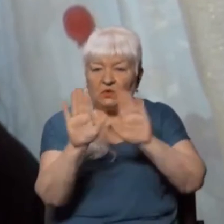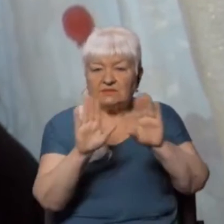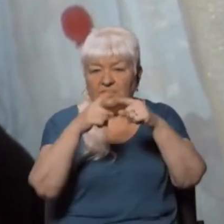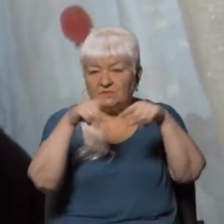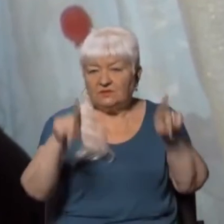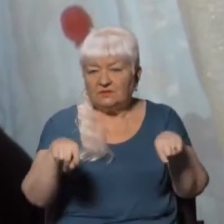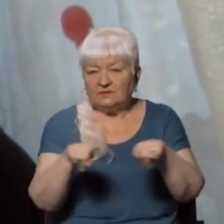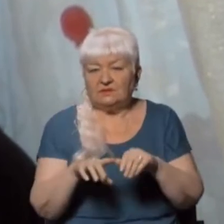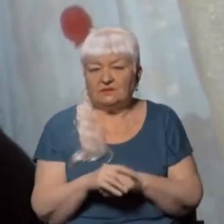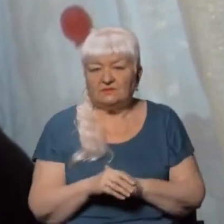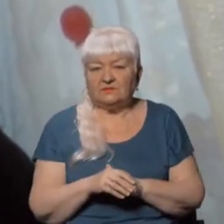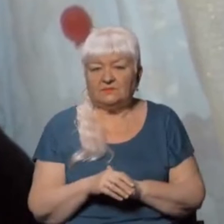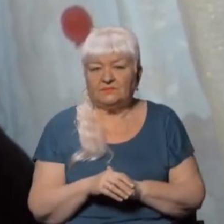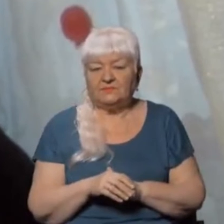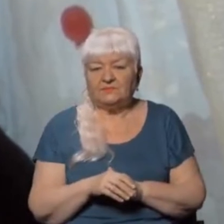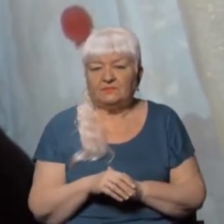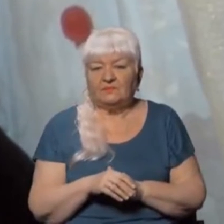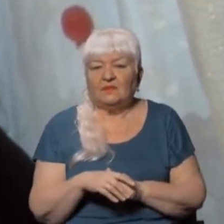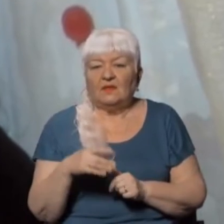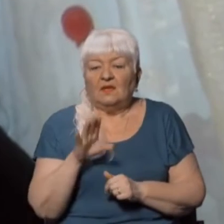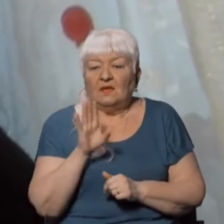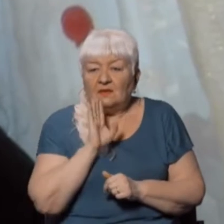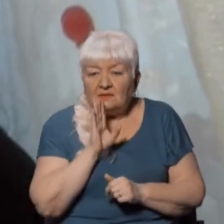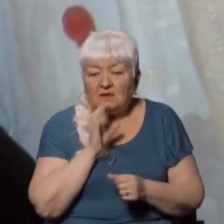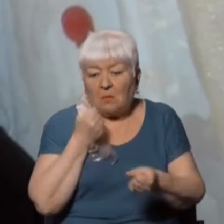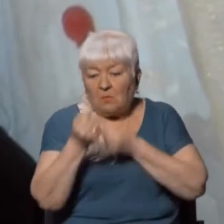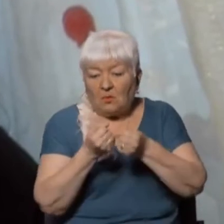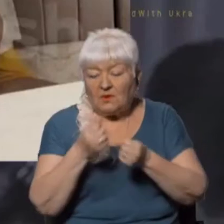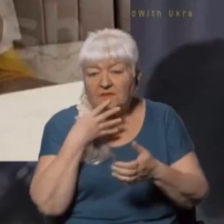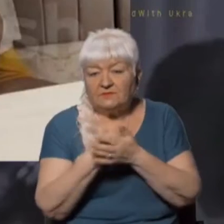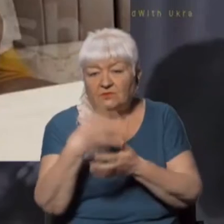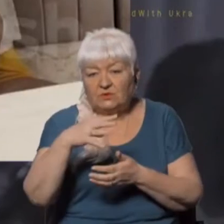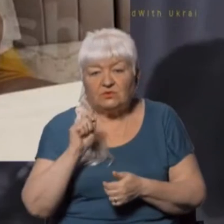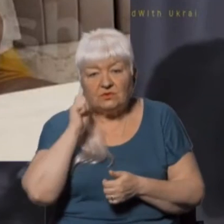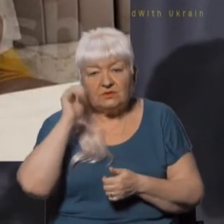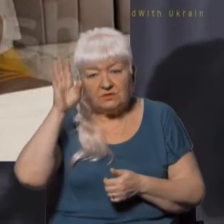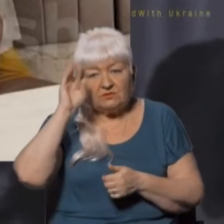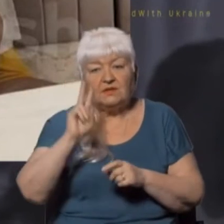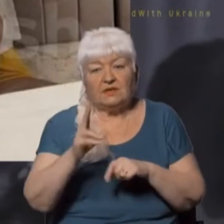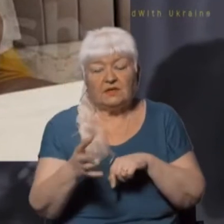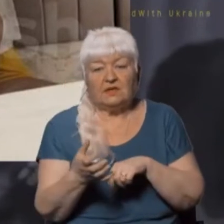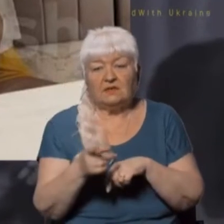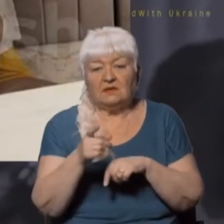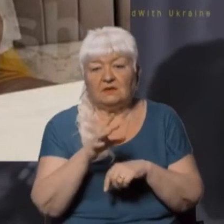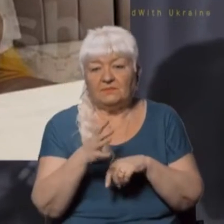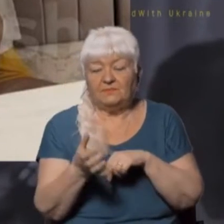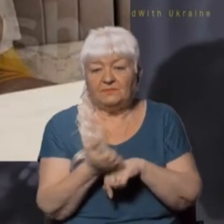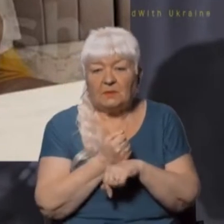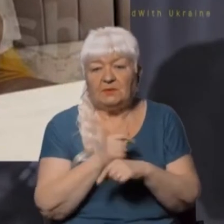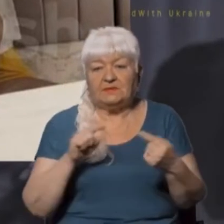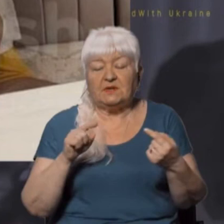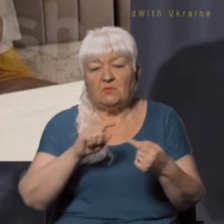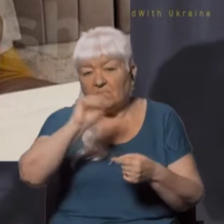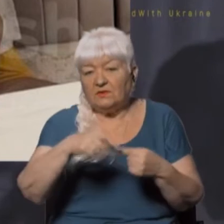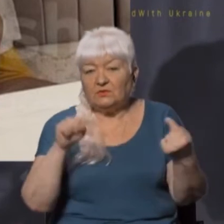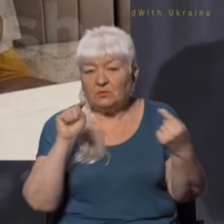У Криму місцева мешканка побила свого 43-річного чоловіка, який підтримує війну проти України. Про це повідомляє російський телеграм-канал